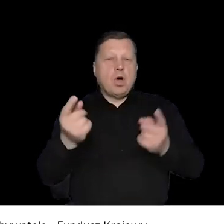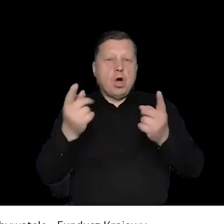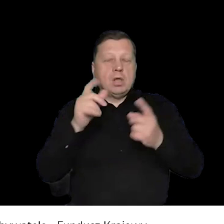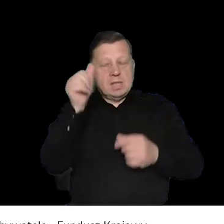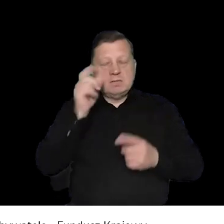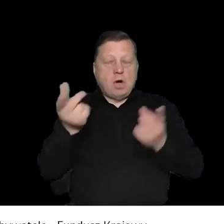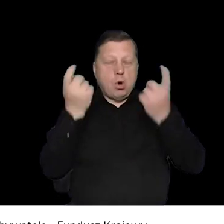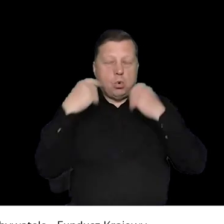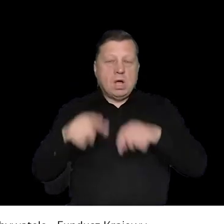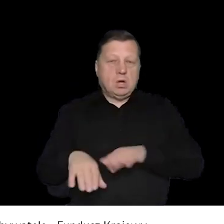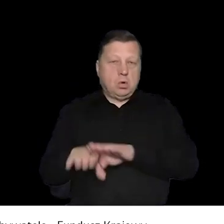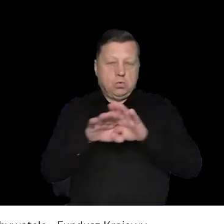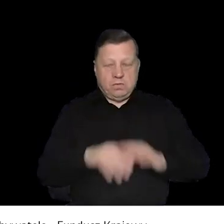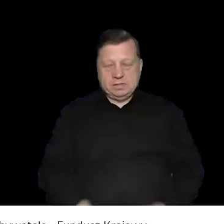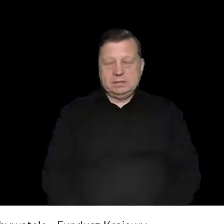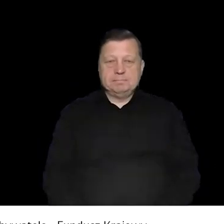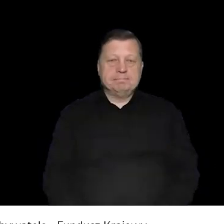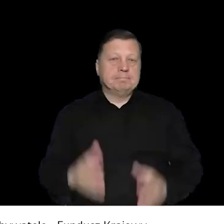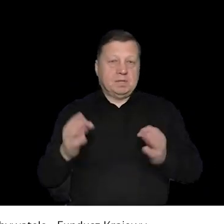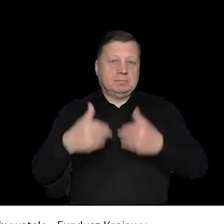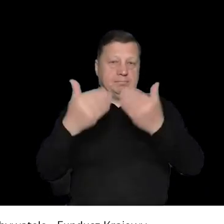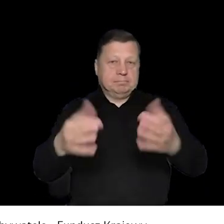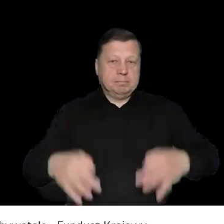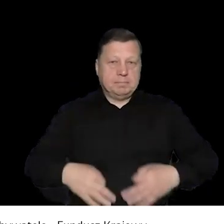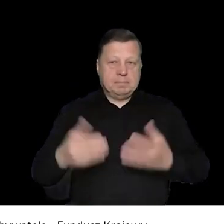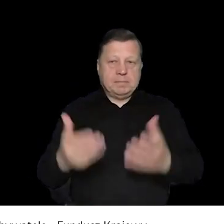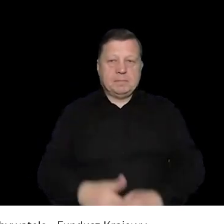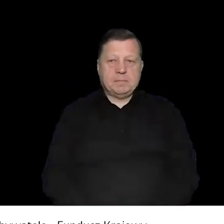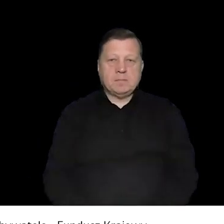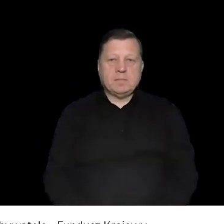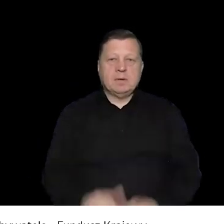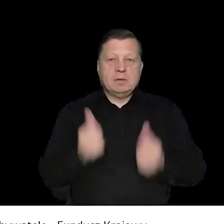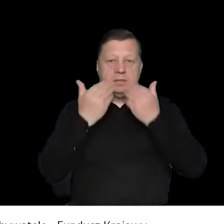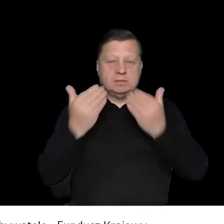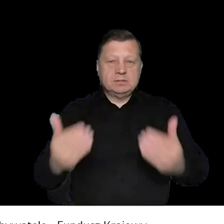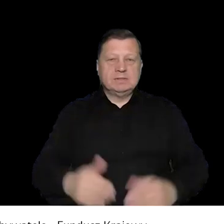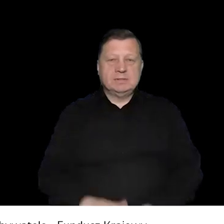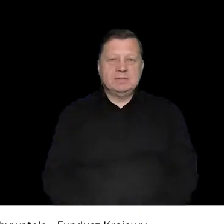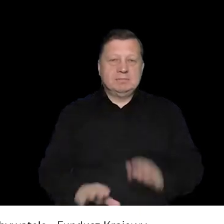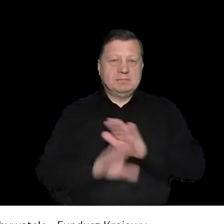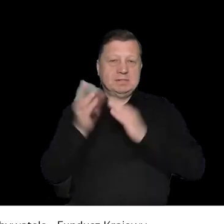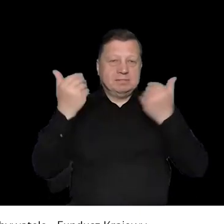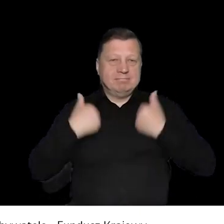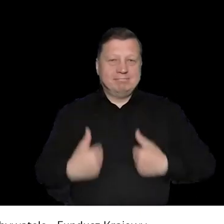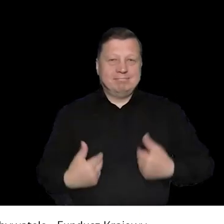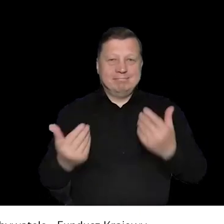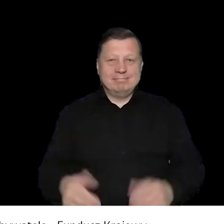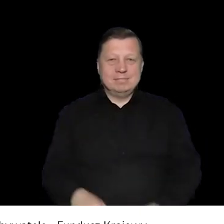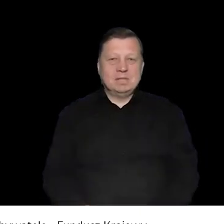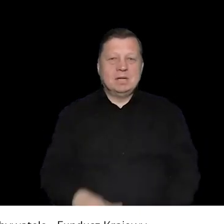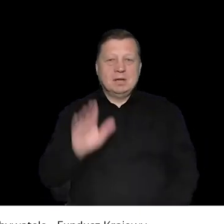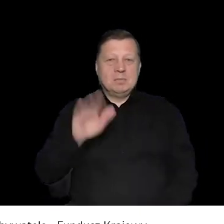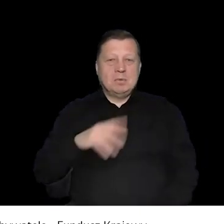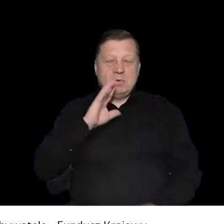nominowany do prestiżowej Nagrody Okulary Równości. Więc teraz wiemy już o Panu Wszystko i oddaję głos i